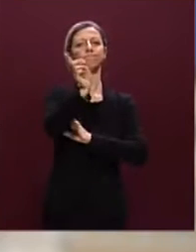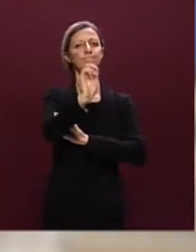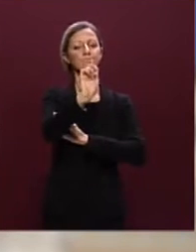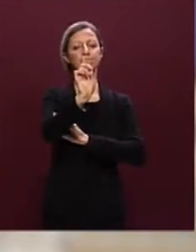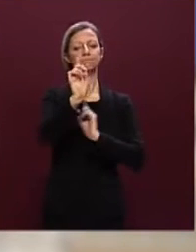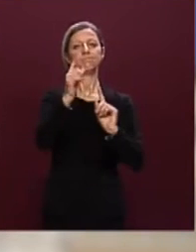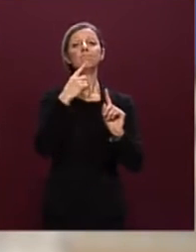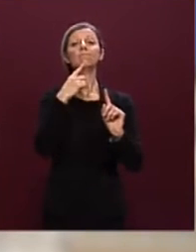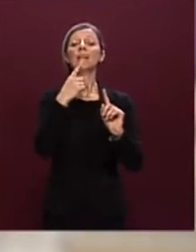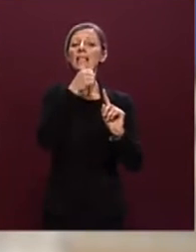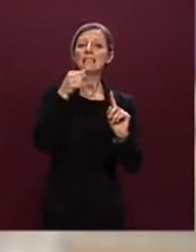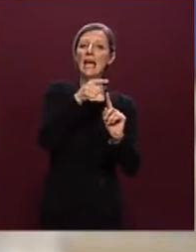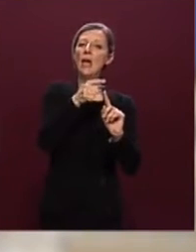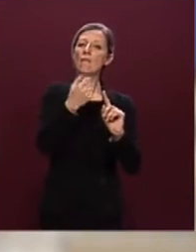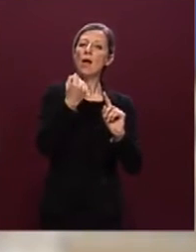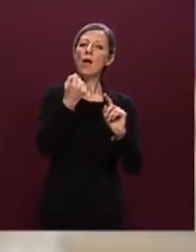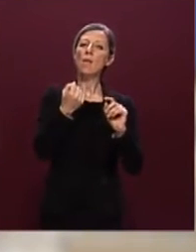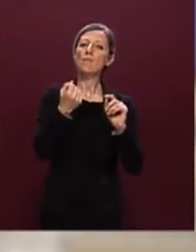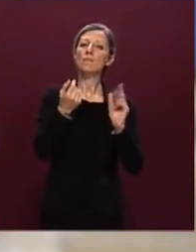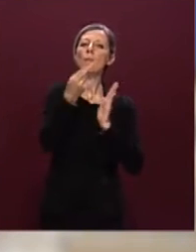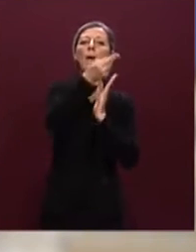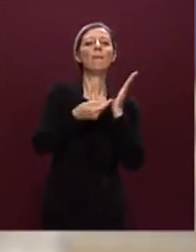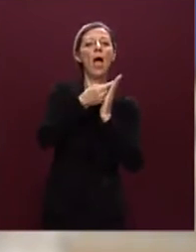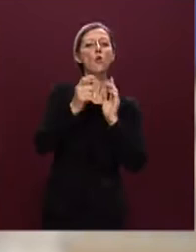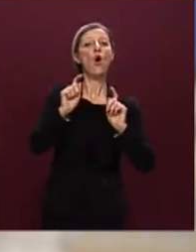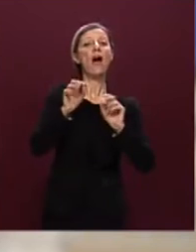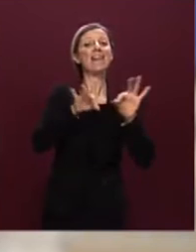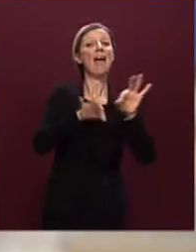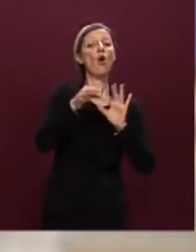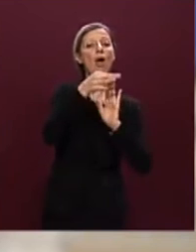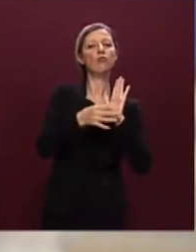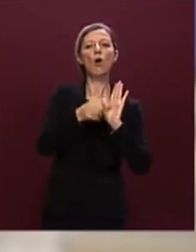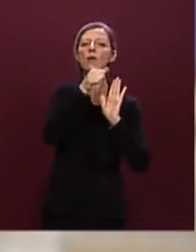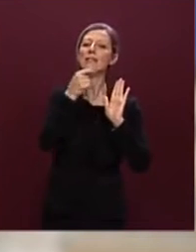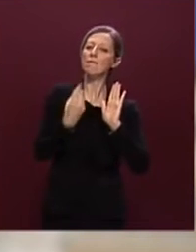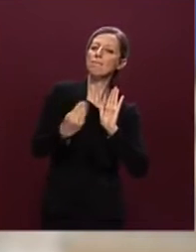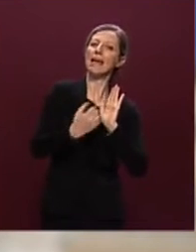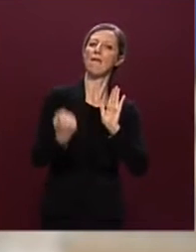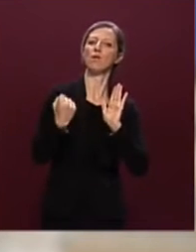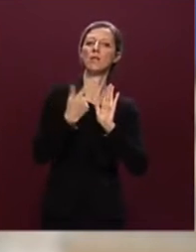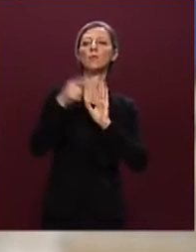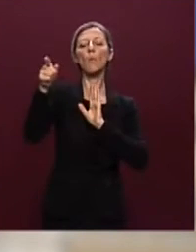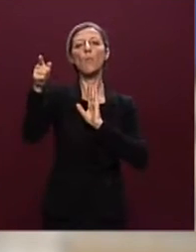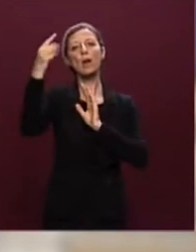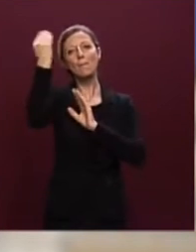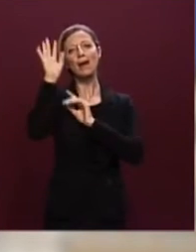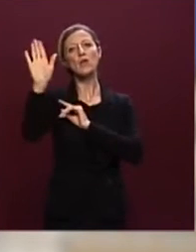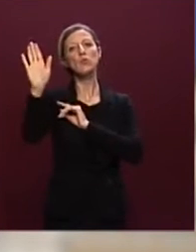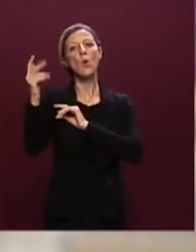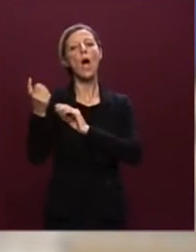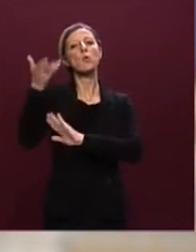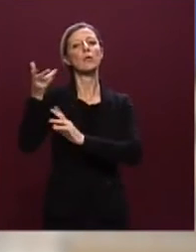al rafforzamento del quadro regolatorio anche in riferimento al parere dell'autorità dei trasporti. Su questo abbiamo